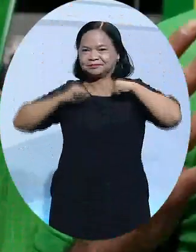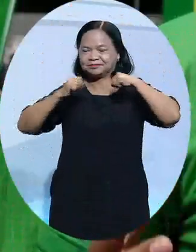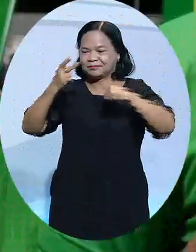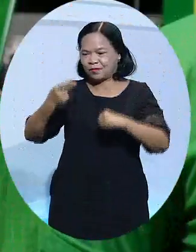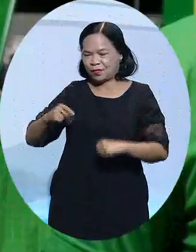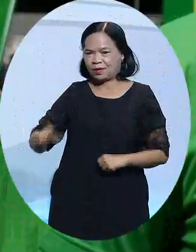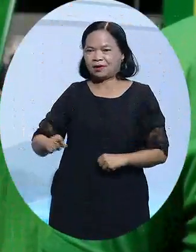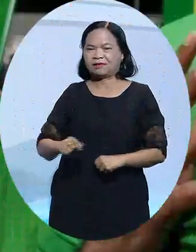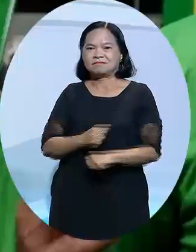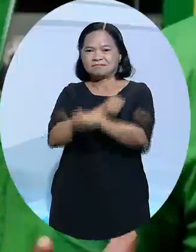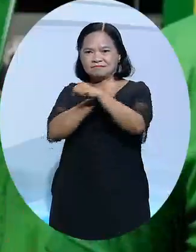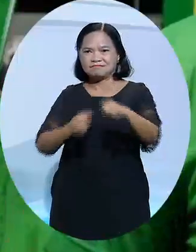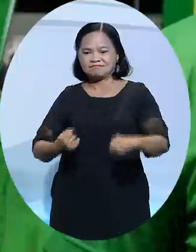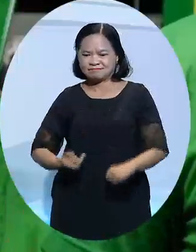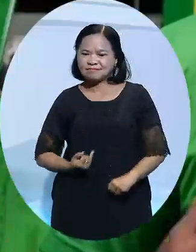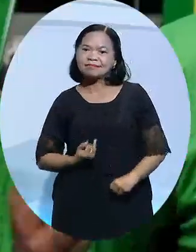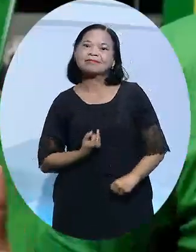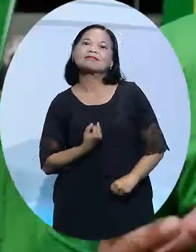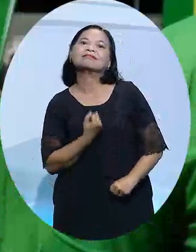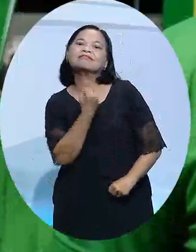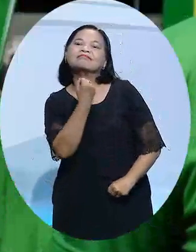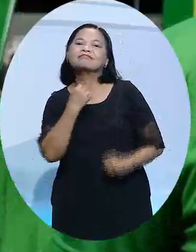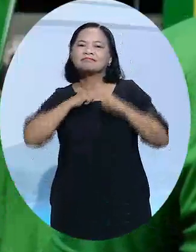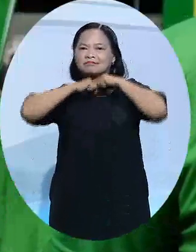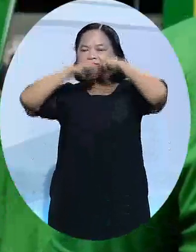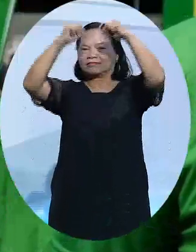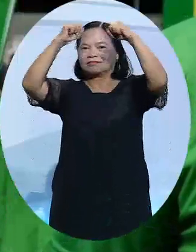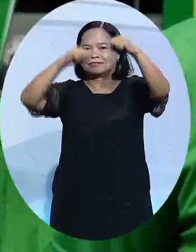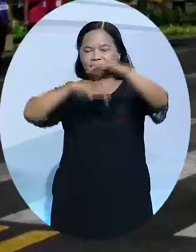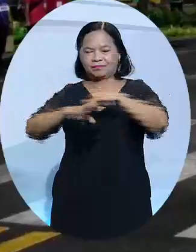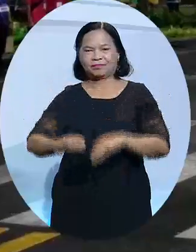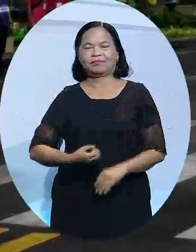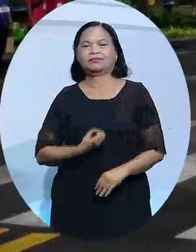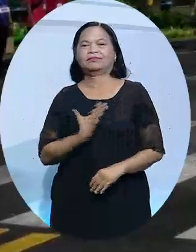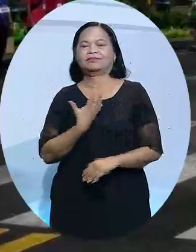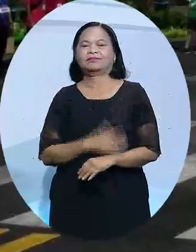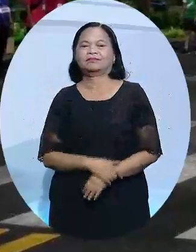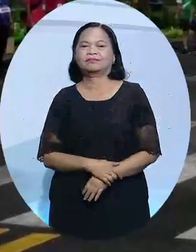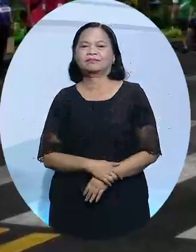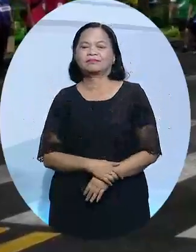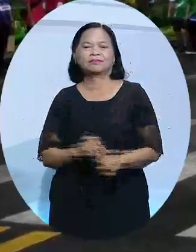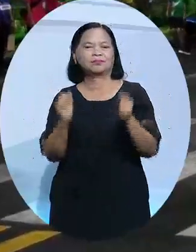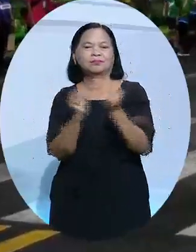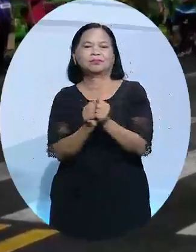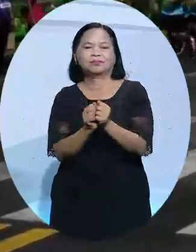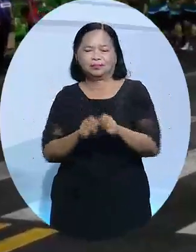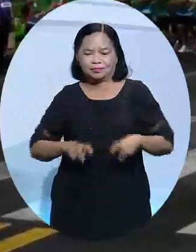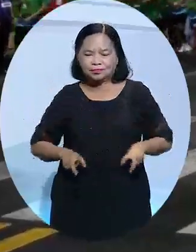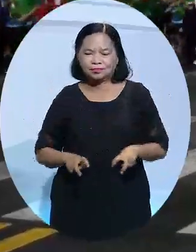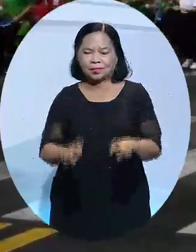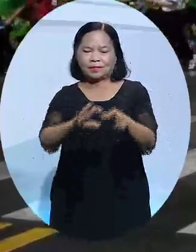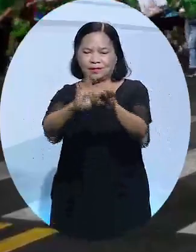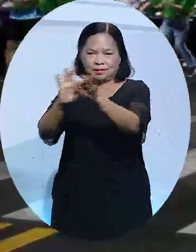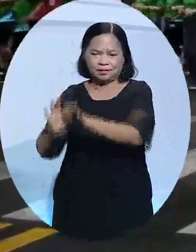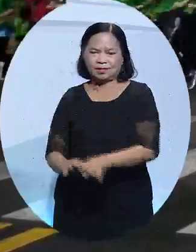luyện được sự bền bỉ và ý chí, những yếu tố làm nên sự thành công trong cuộc sống. Không chỉ đồng hành cùng ngày chạy Olympic vì